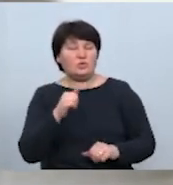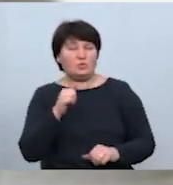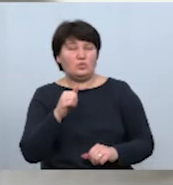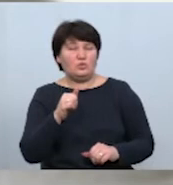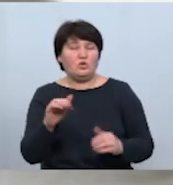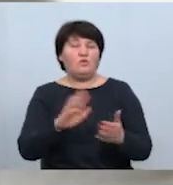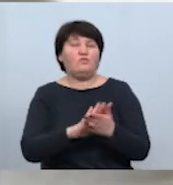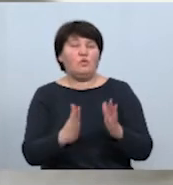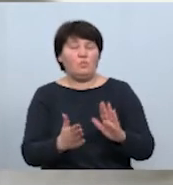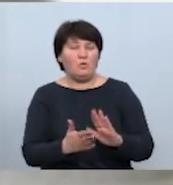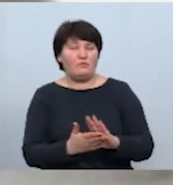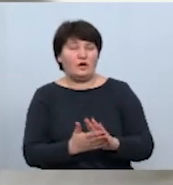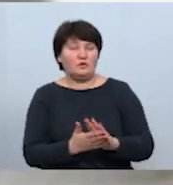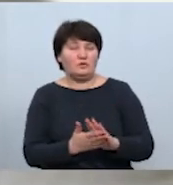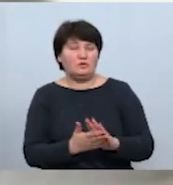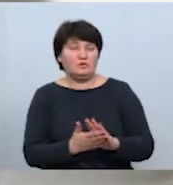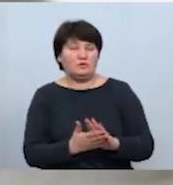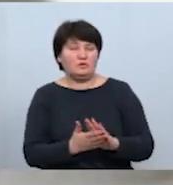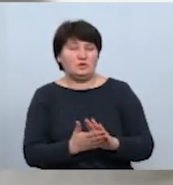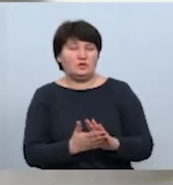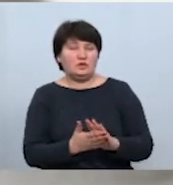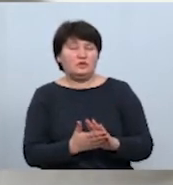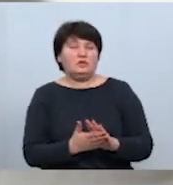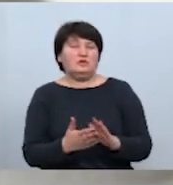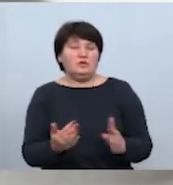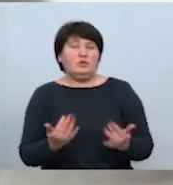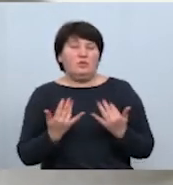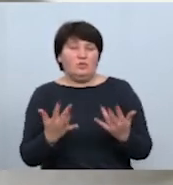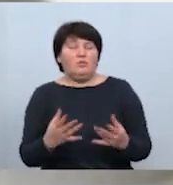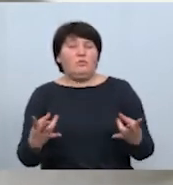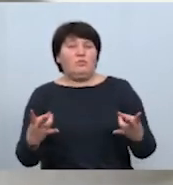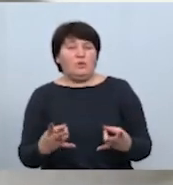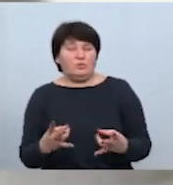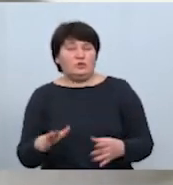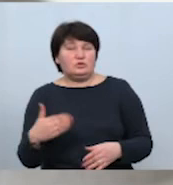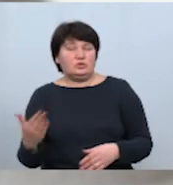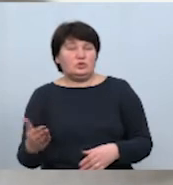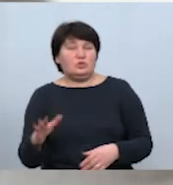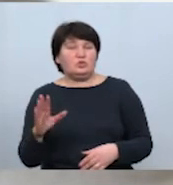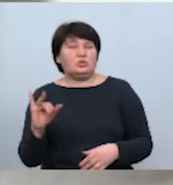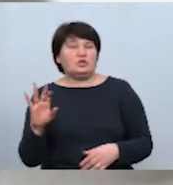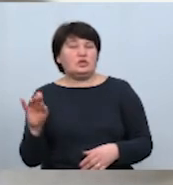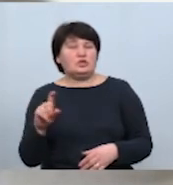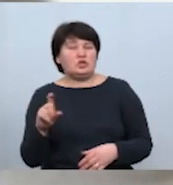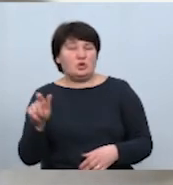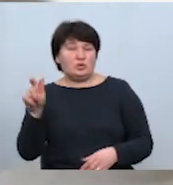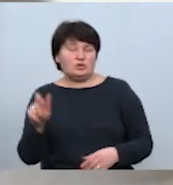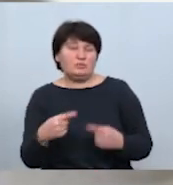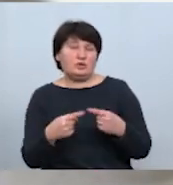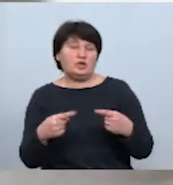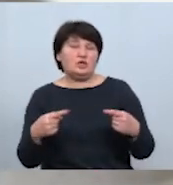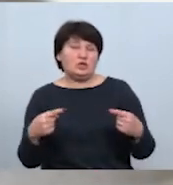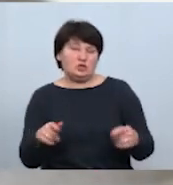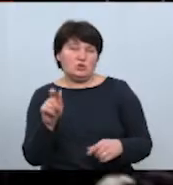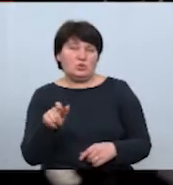умовах стримування попиту зі сторони юридичних осіб, а також інших контрагентів